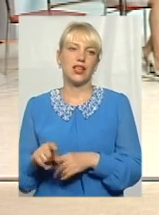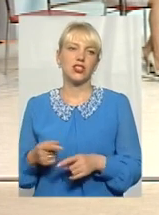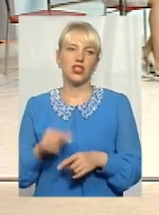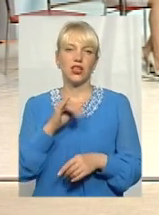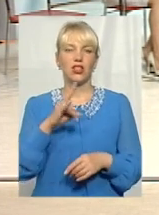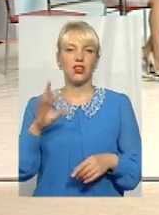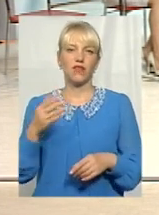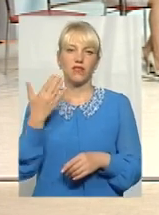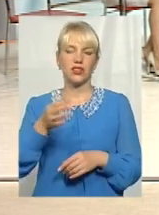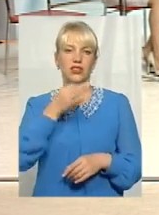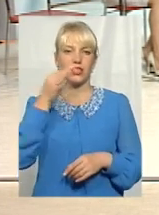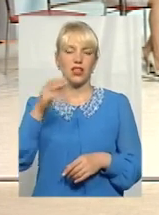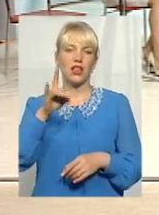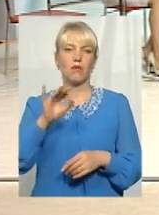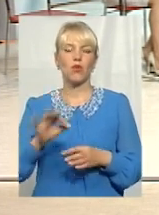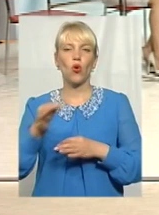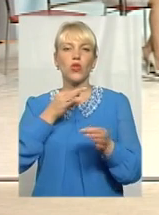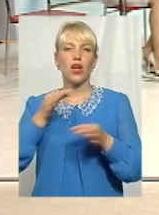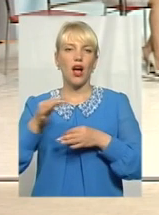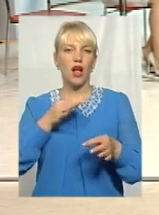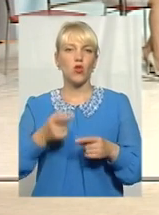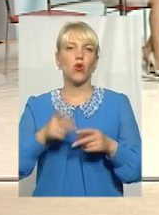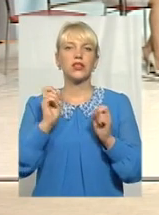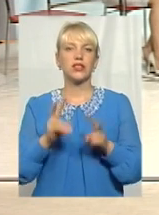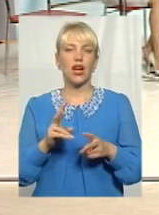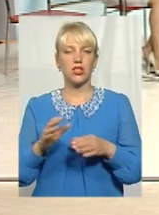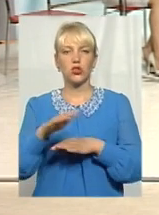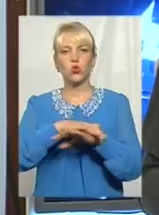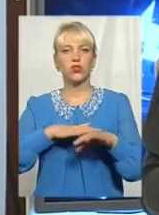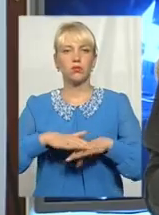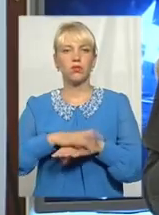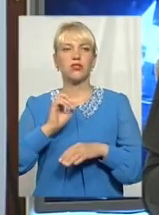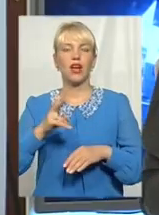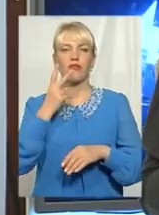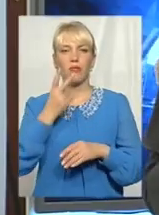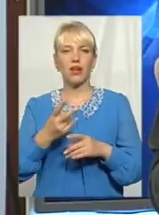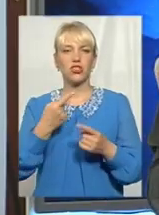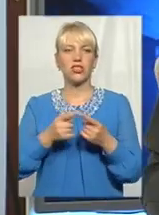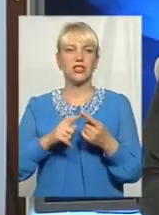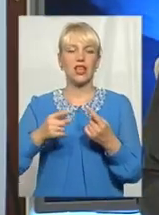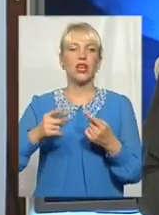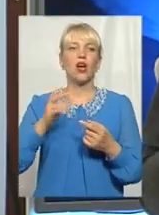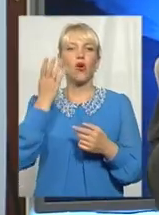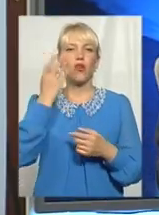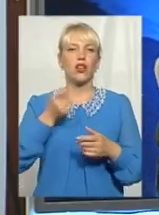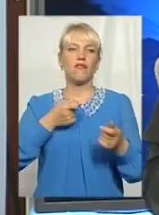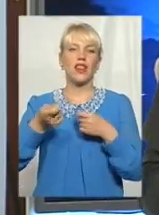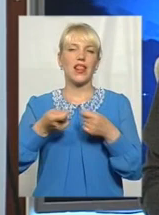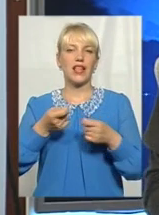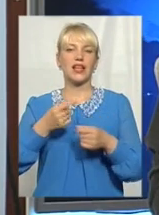ви сказали про діалог. От скажіть, як суспільство, як ви бачите оцей камбек, коли влада зробила,